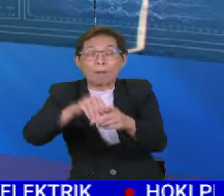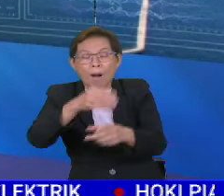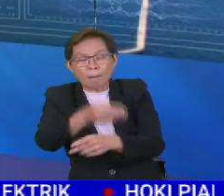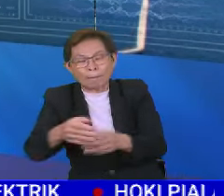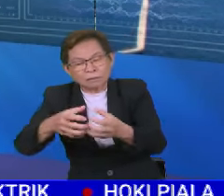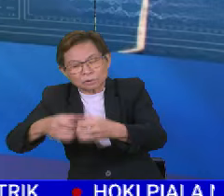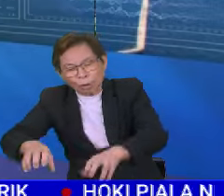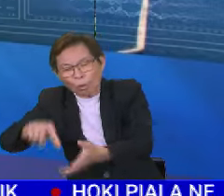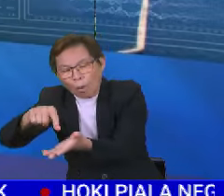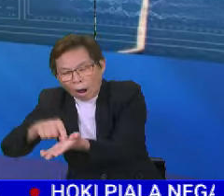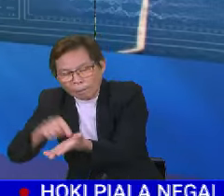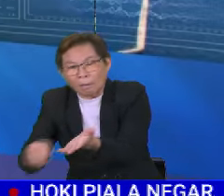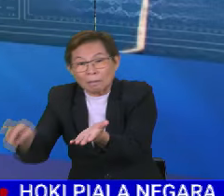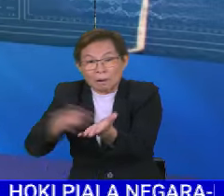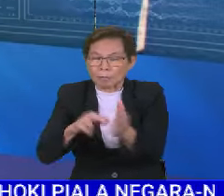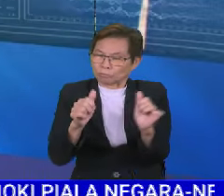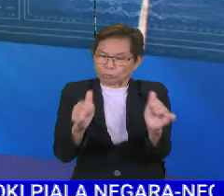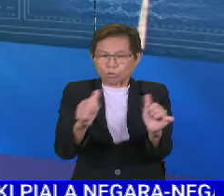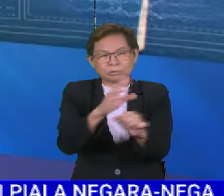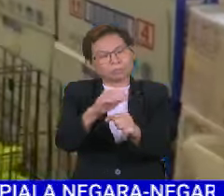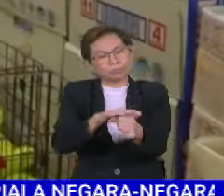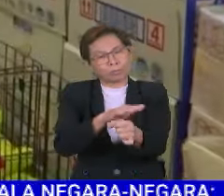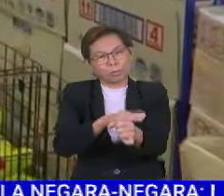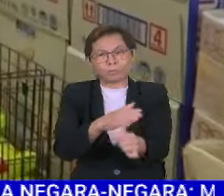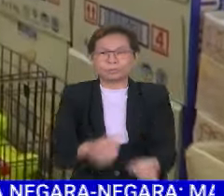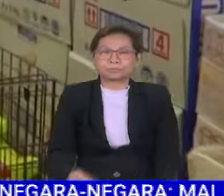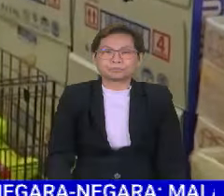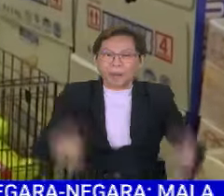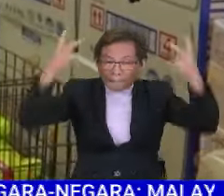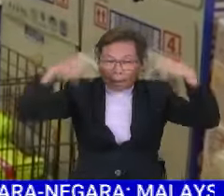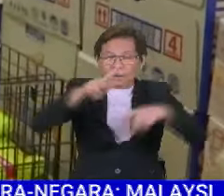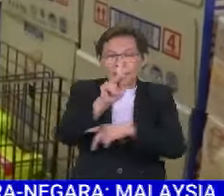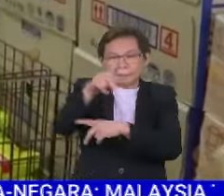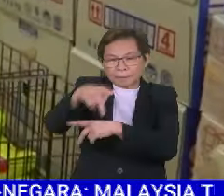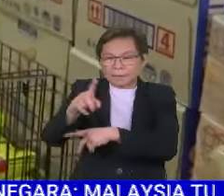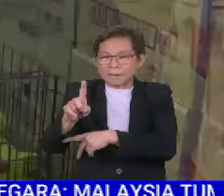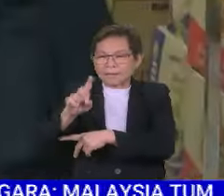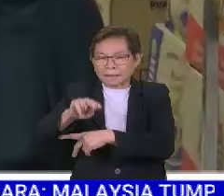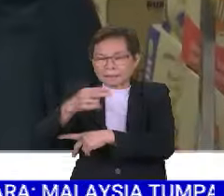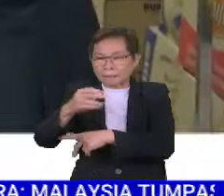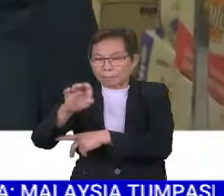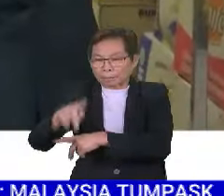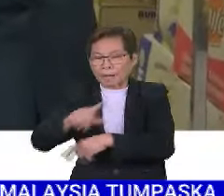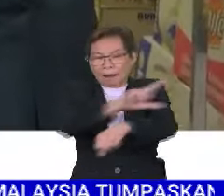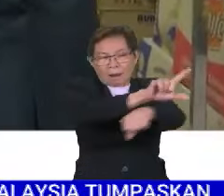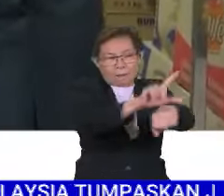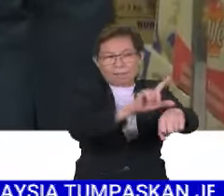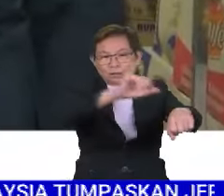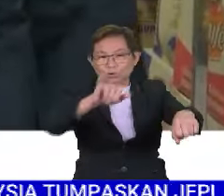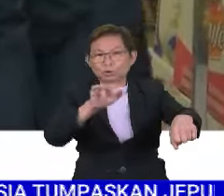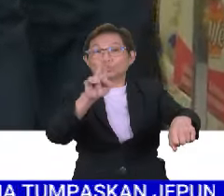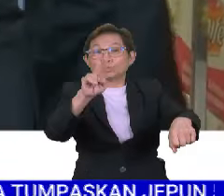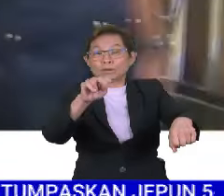bekalan telur ayam yang dilapor stabil dan mencukupi. Pengarah KPDNHP Labuan, Junaidah Arbain